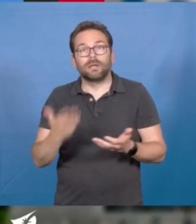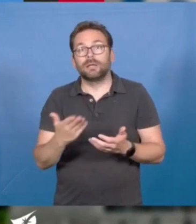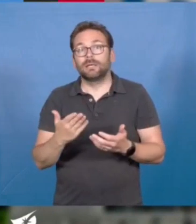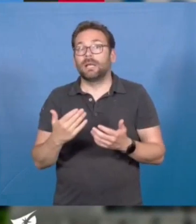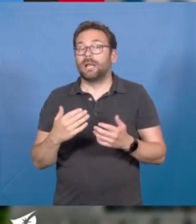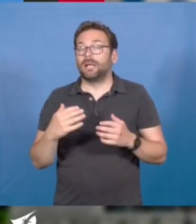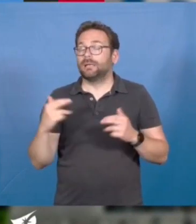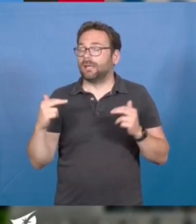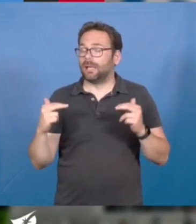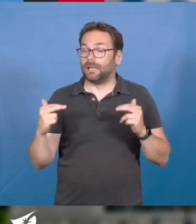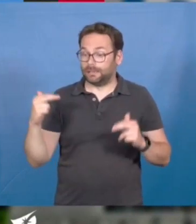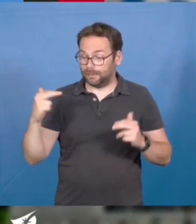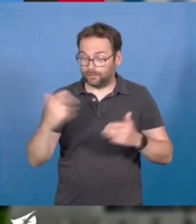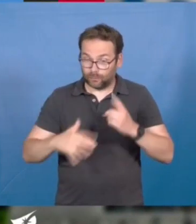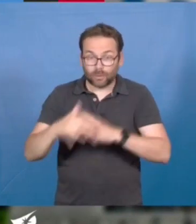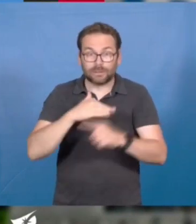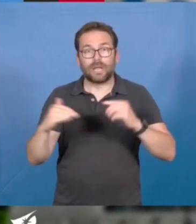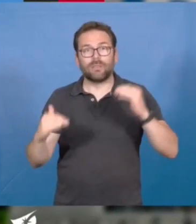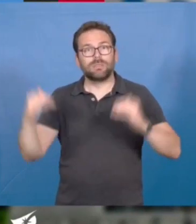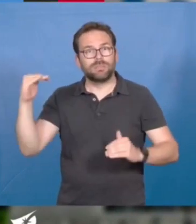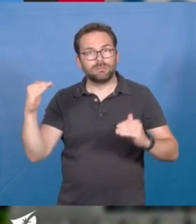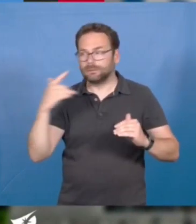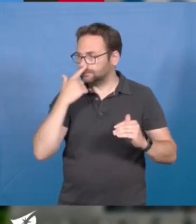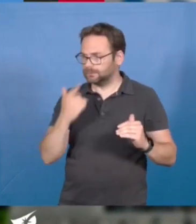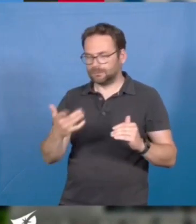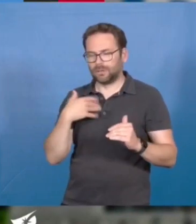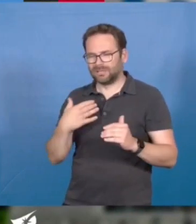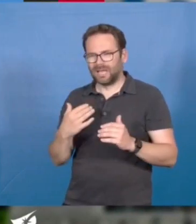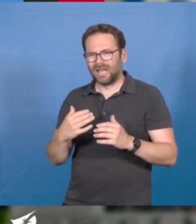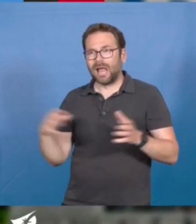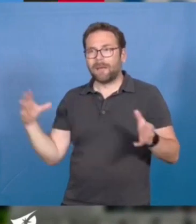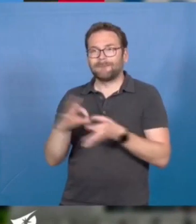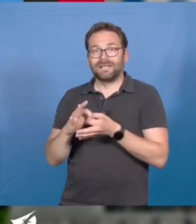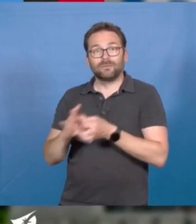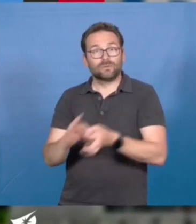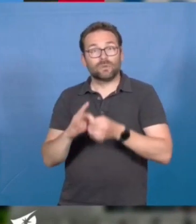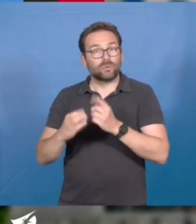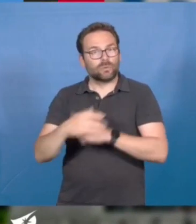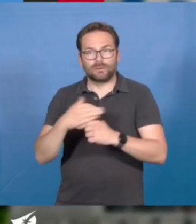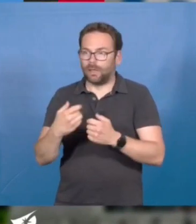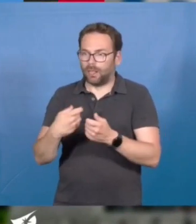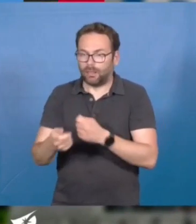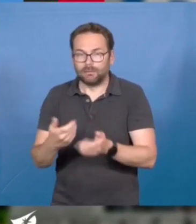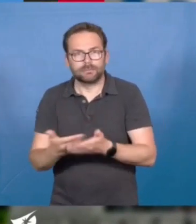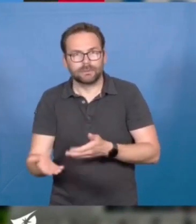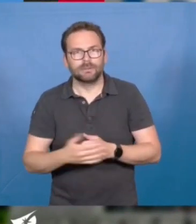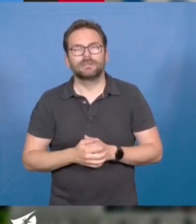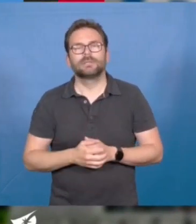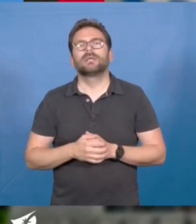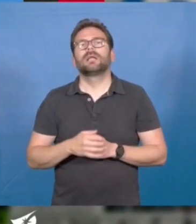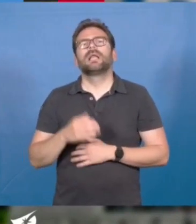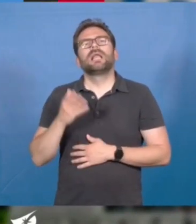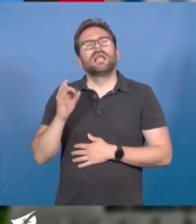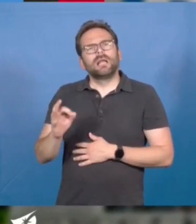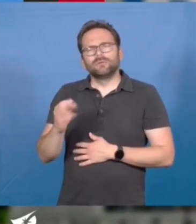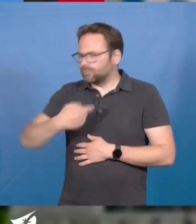inégalités qui minent à la racine notre pacte social. Les communistes et leurs élus continueront donc d'oeuvrer dans le sens